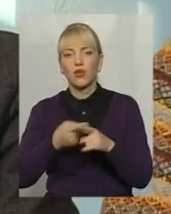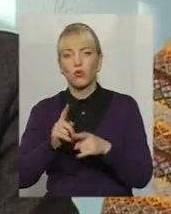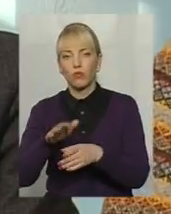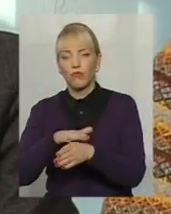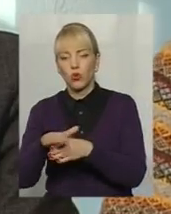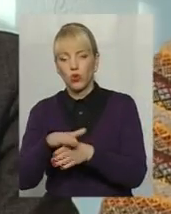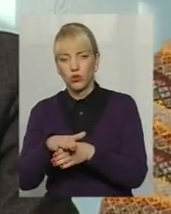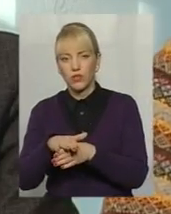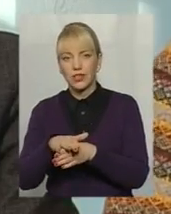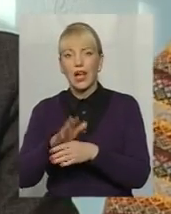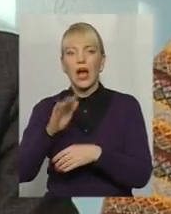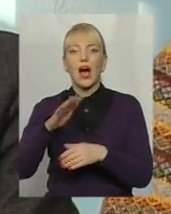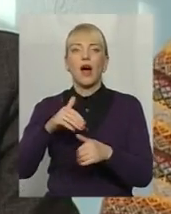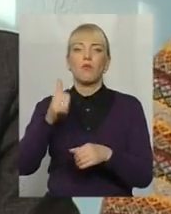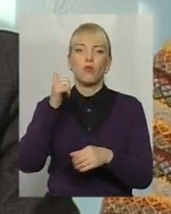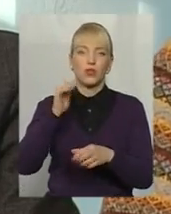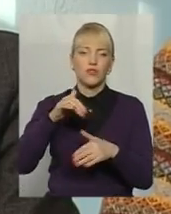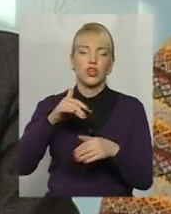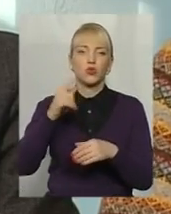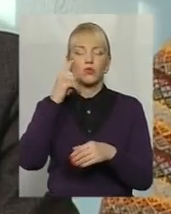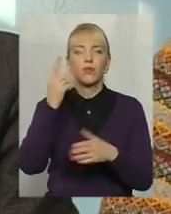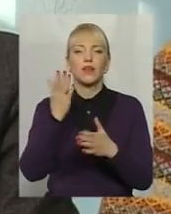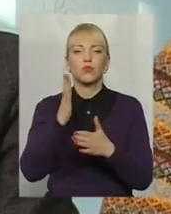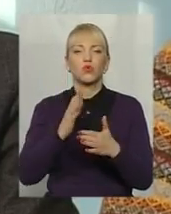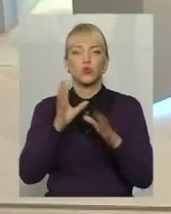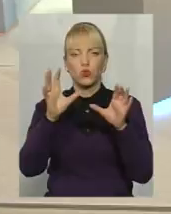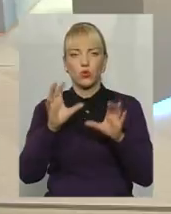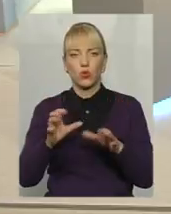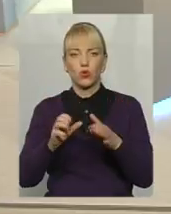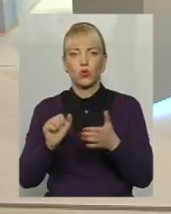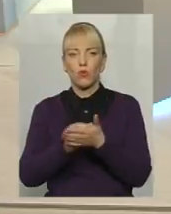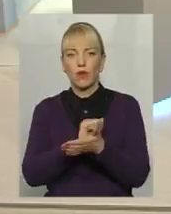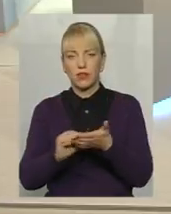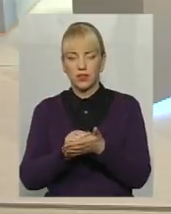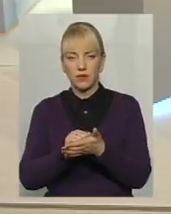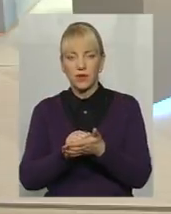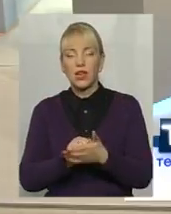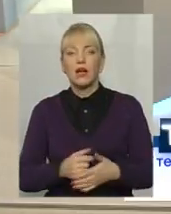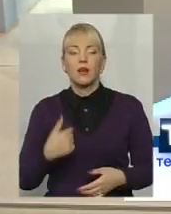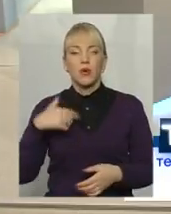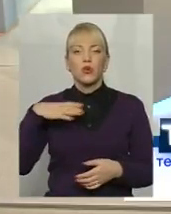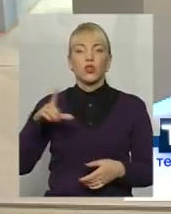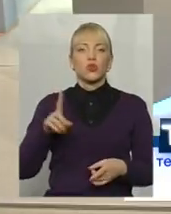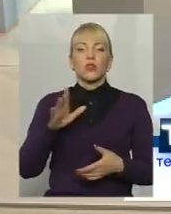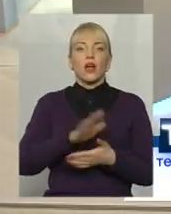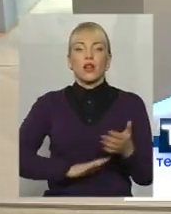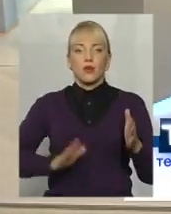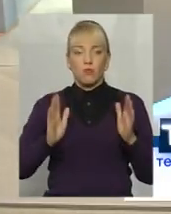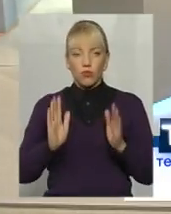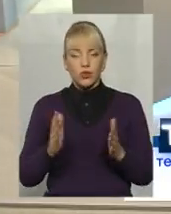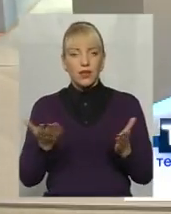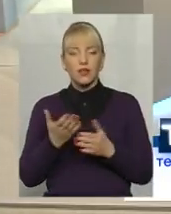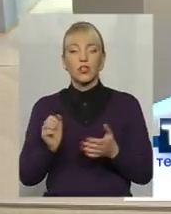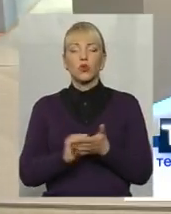будуть нормативні документи і так далі. І яка буде податкова база. Тобто ми ж знову в очікуванні, а що далі буде? Які